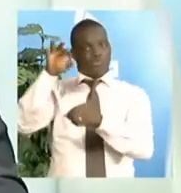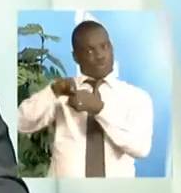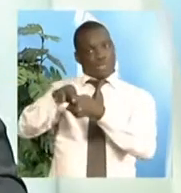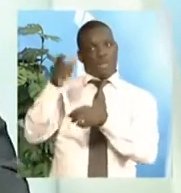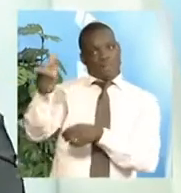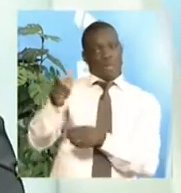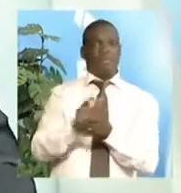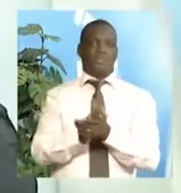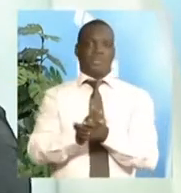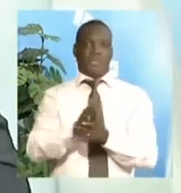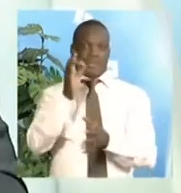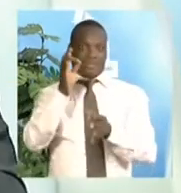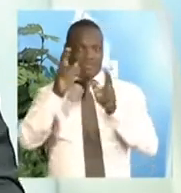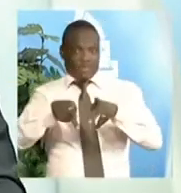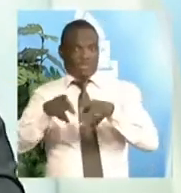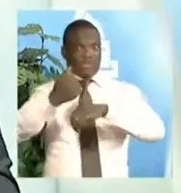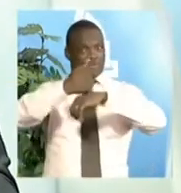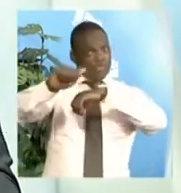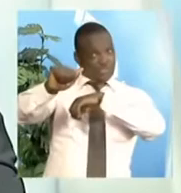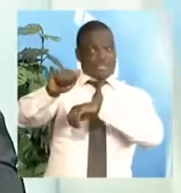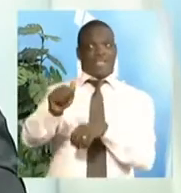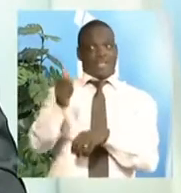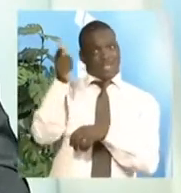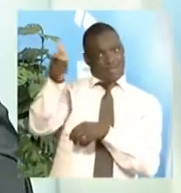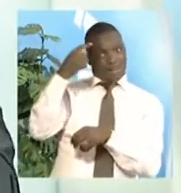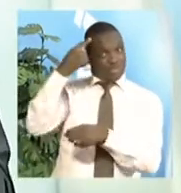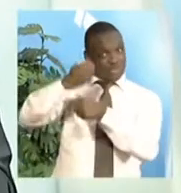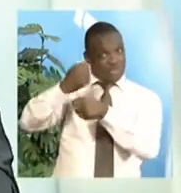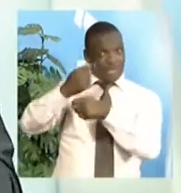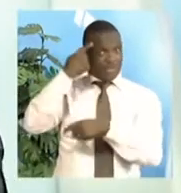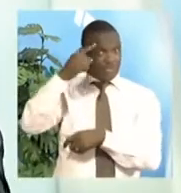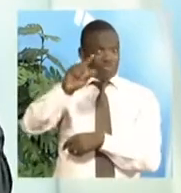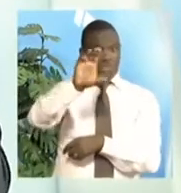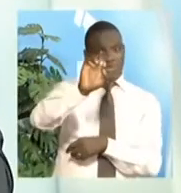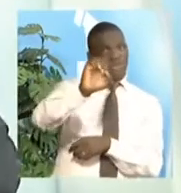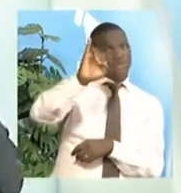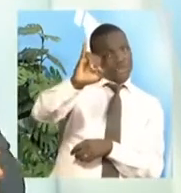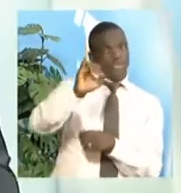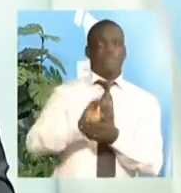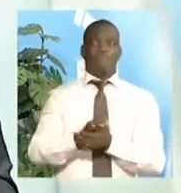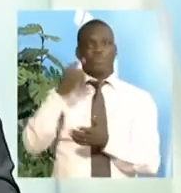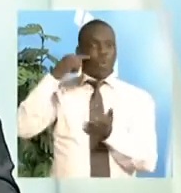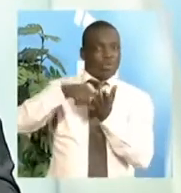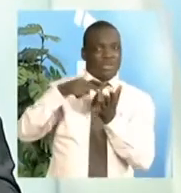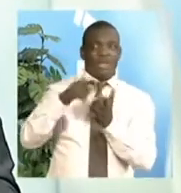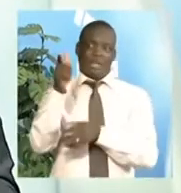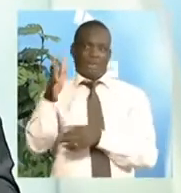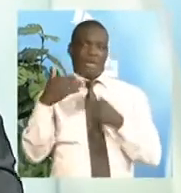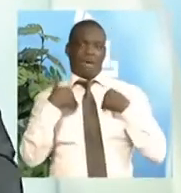personne qui a voté et qui ne méritait pas de voter et qu'il y ait un nombre de votants supérieurs au nombre d'inscrits,